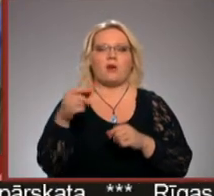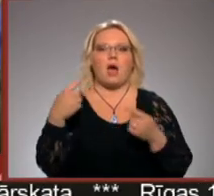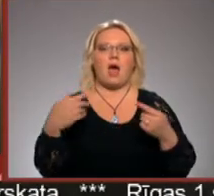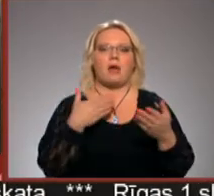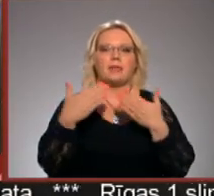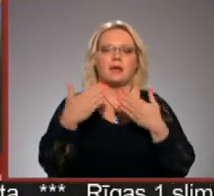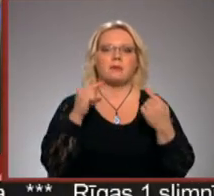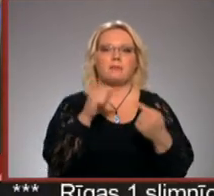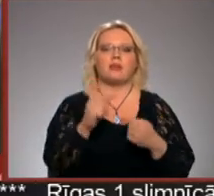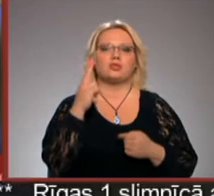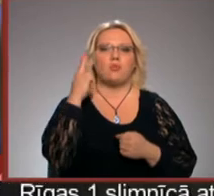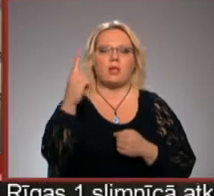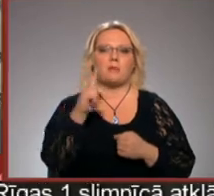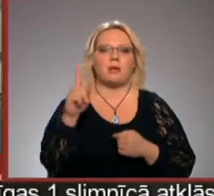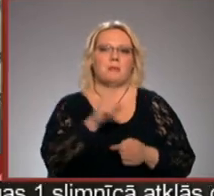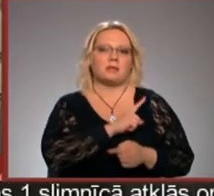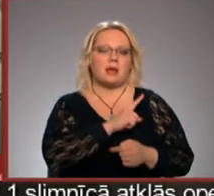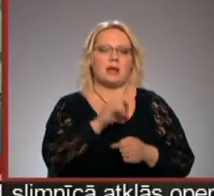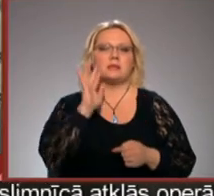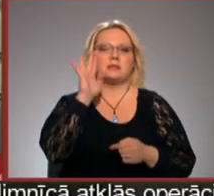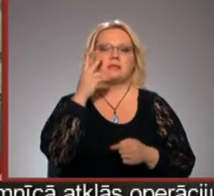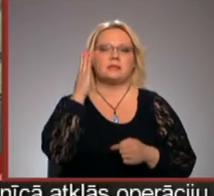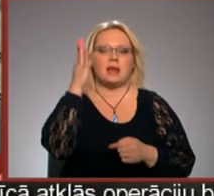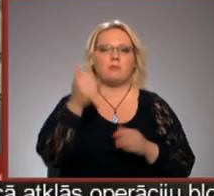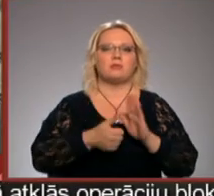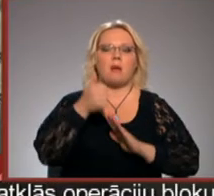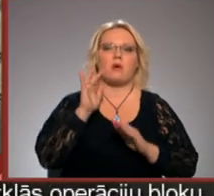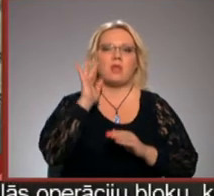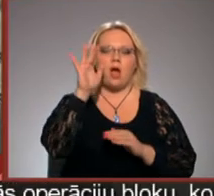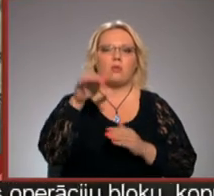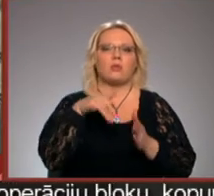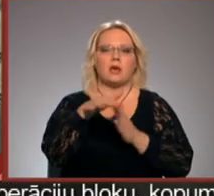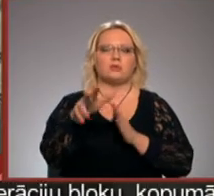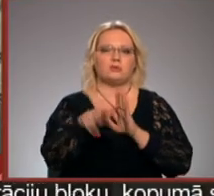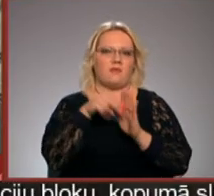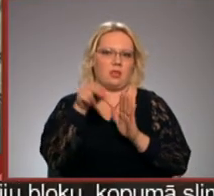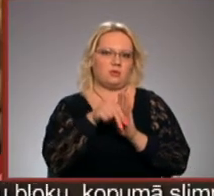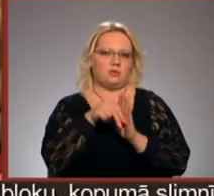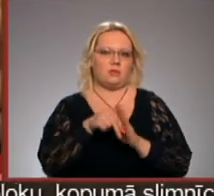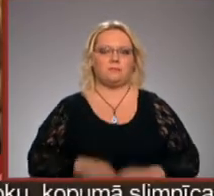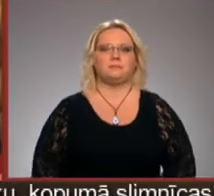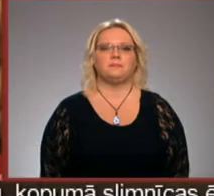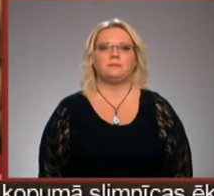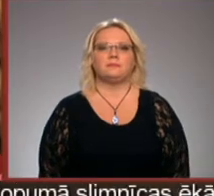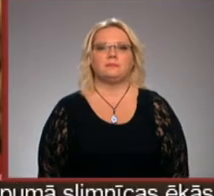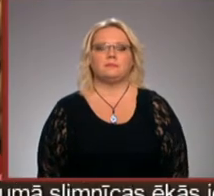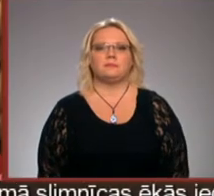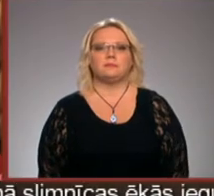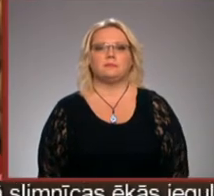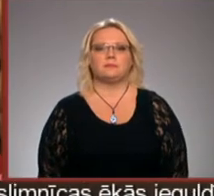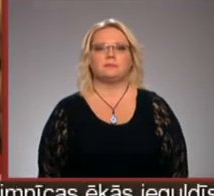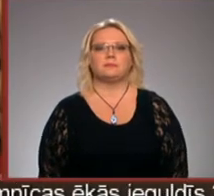partijas solījumiem ir piesardzīga, ar cerības labāku nākotumu viņu dosies pie vēlēšana urdinām. Tilsa Kišķenko, Vitalijs Dudē, Renugs, Latvijas reģionālā